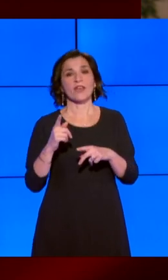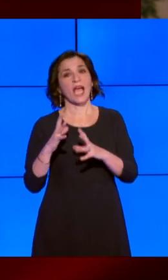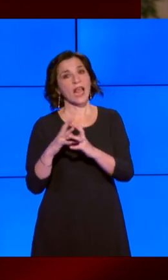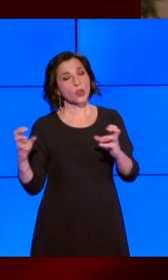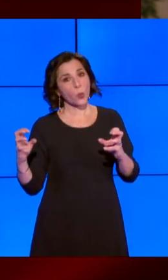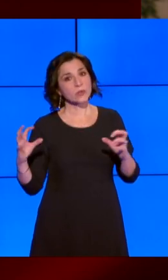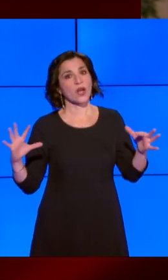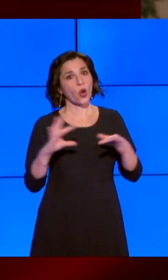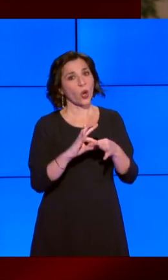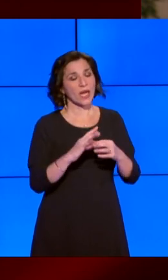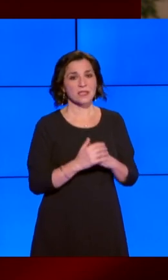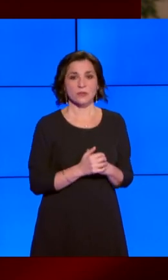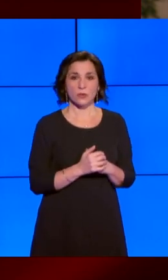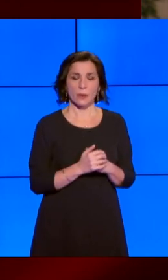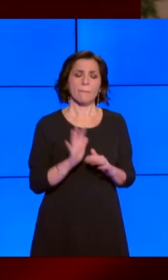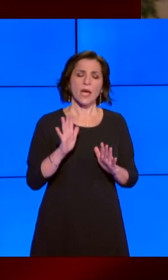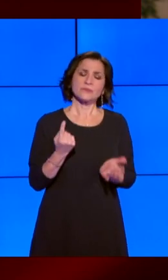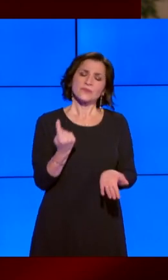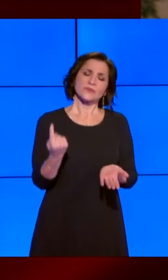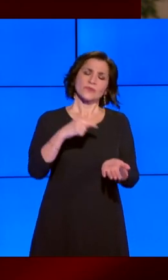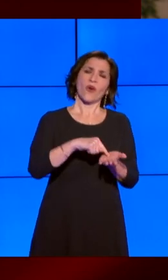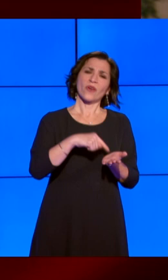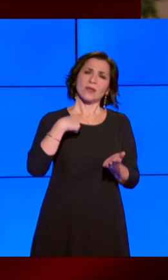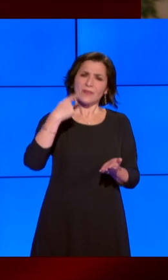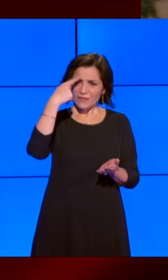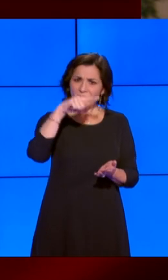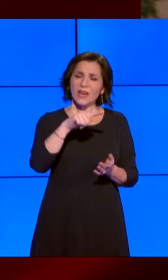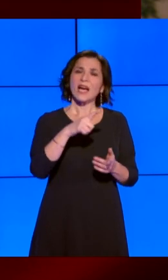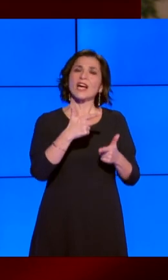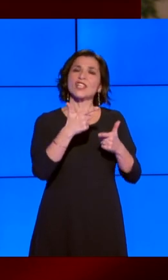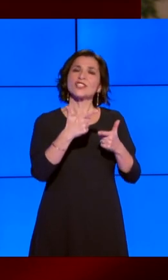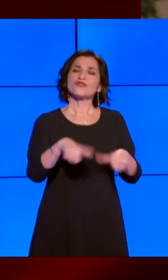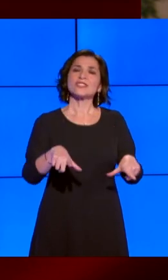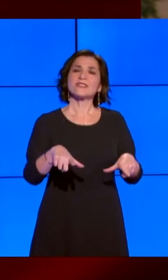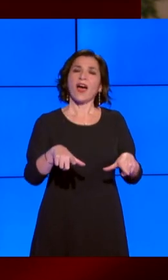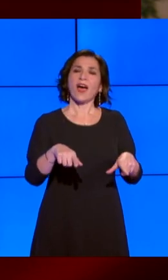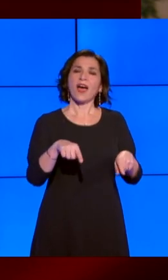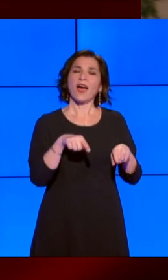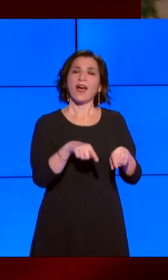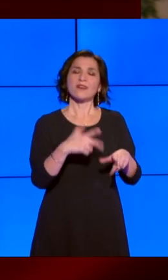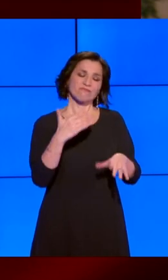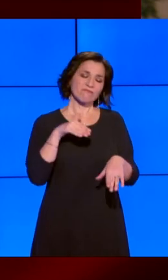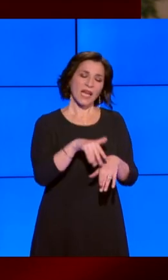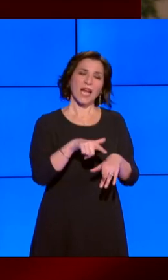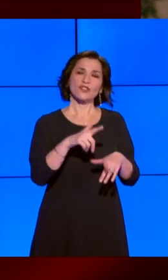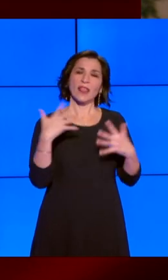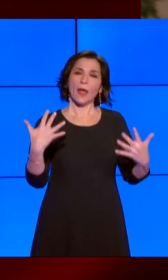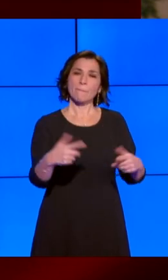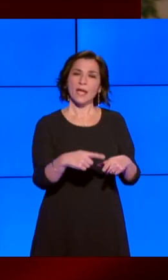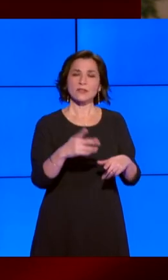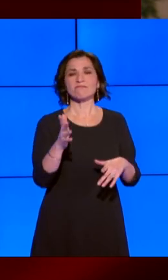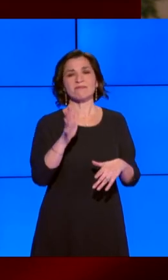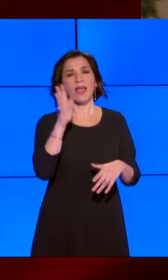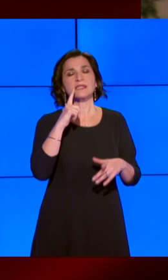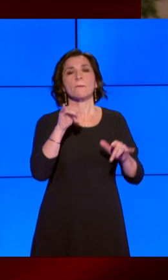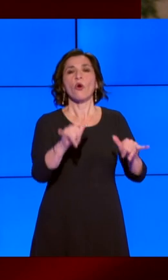Torniamo con il pensiero alle popolazioni delle città minacciate, come Venezia, dei territori colpiti dai sismi